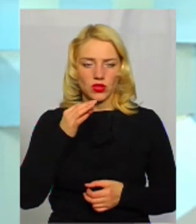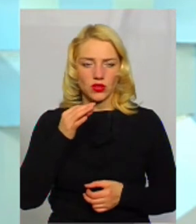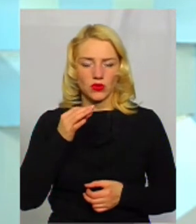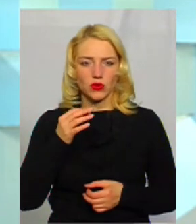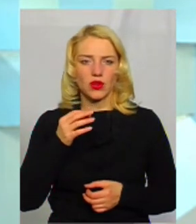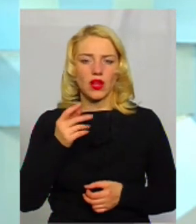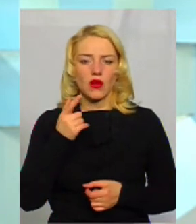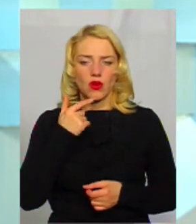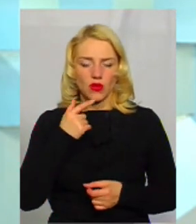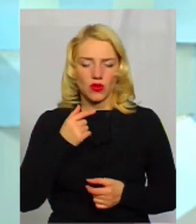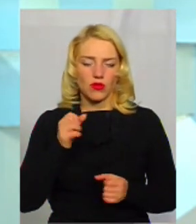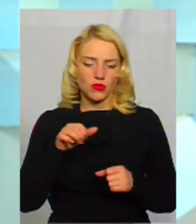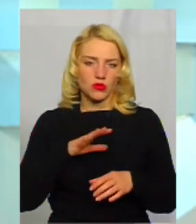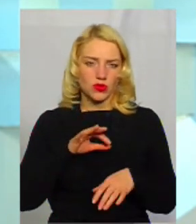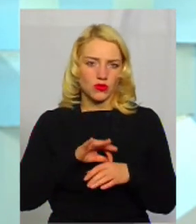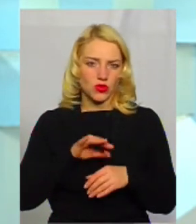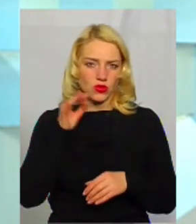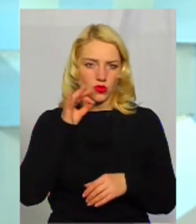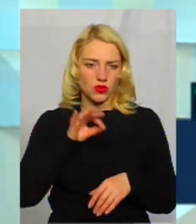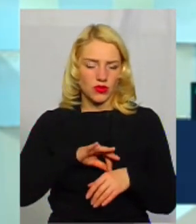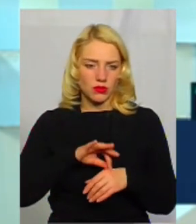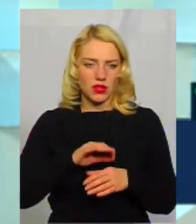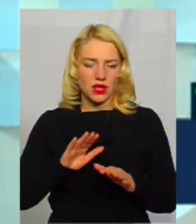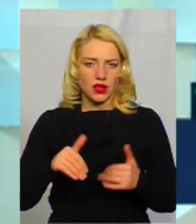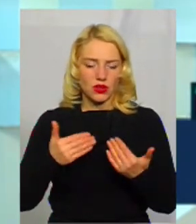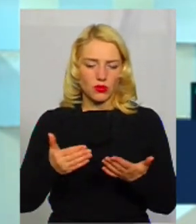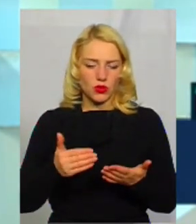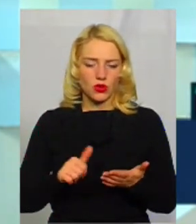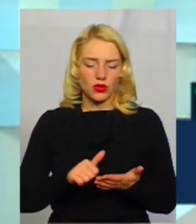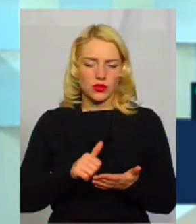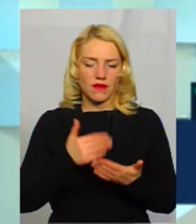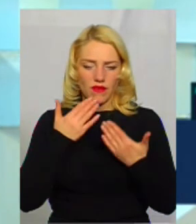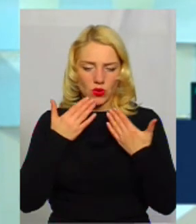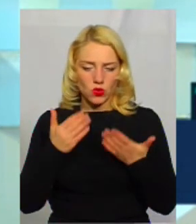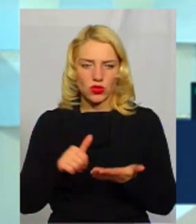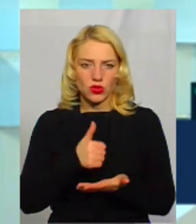діабетом. Рекомендую звернутися до головного лікаря ПМСД.